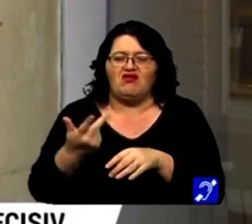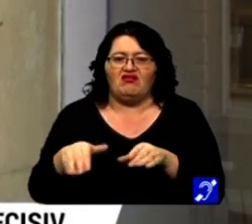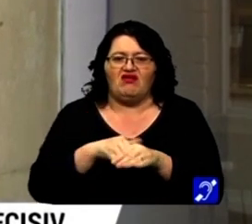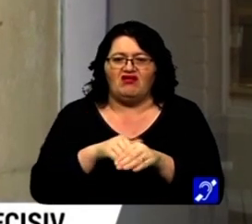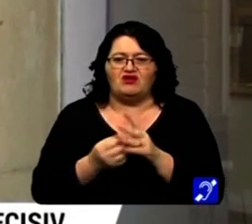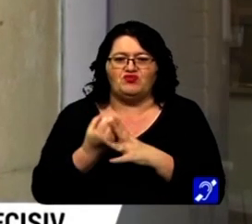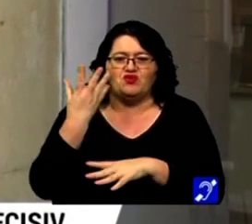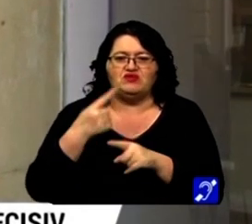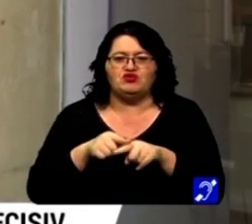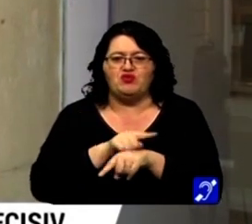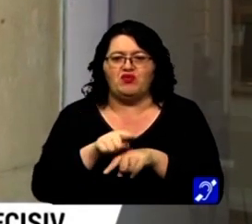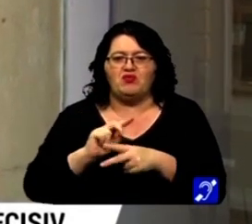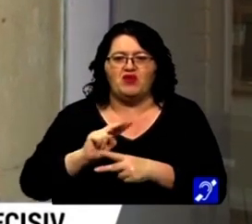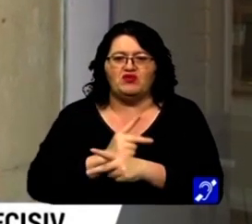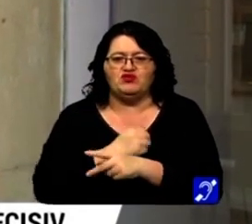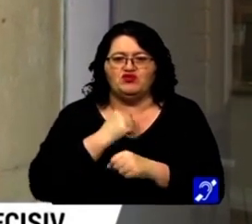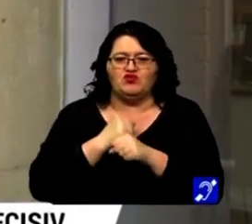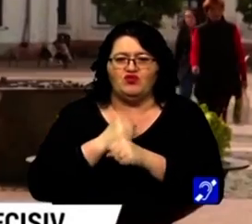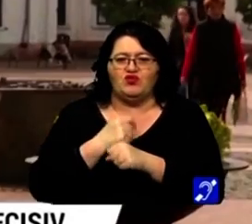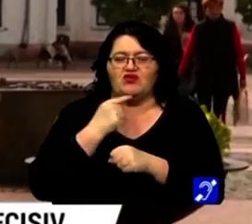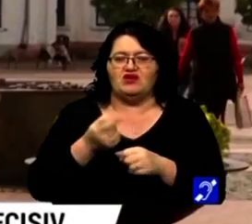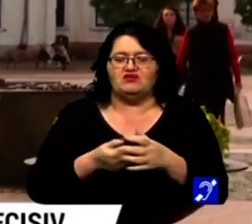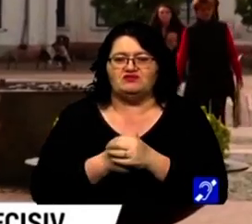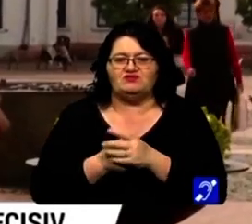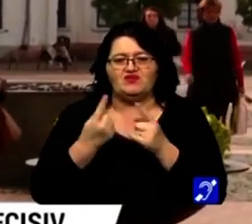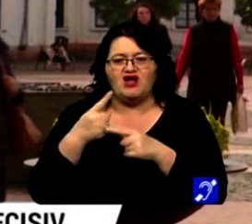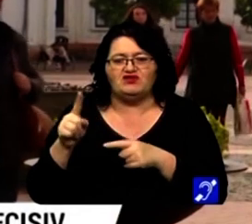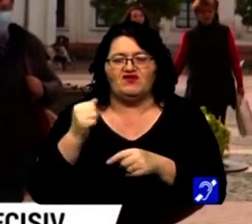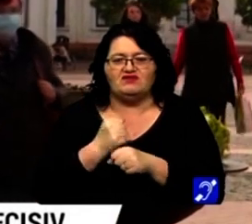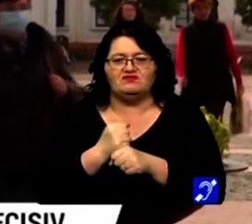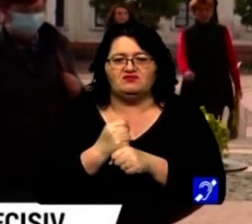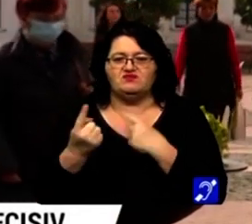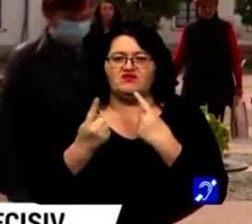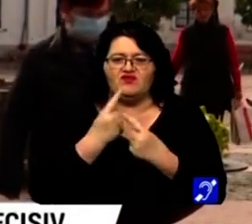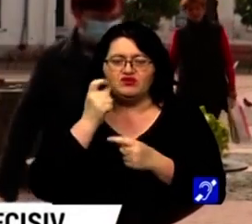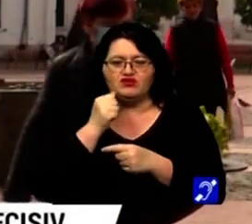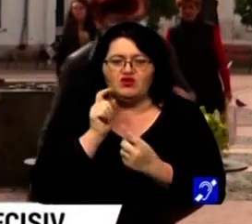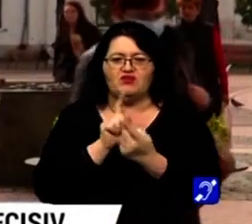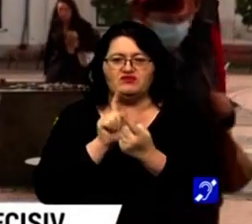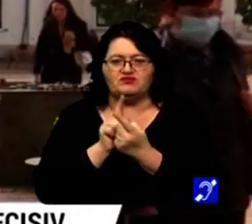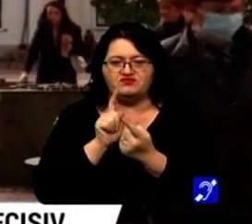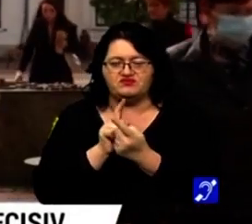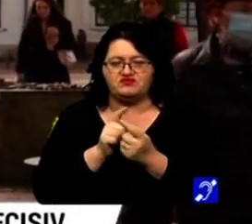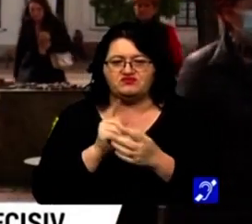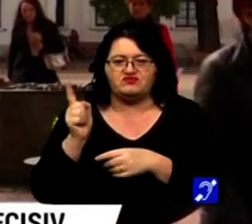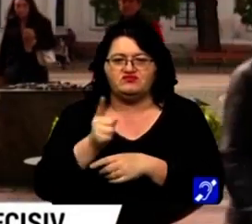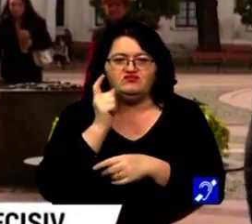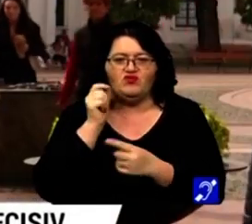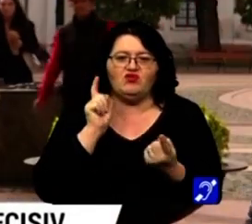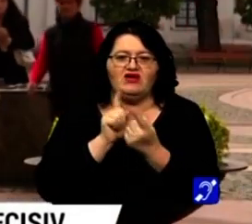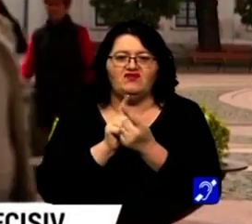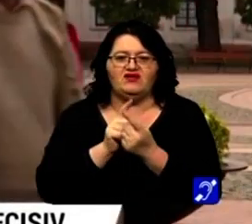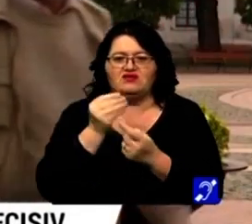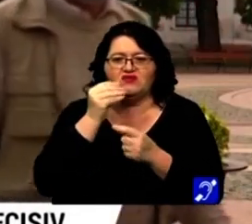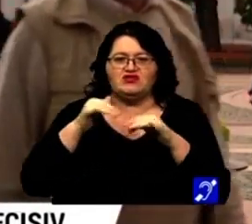și momentan mă obișnuiesc cu munca, să zic așa. E altceva, să vorbești cu clienții, să interacționezi cu fiecare client care vine